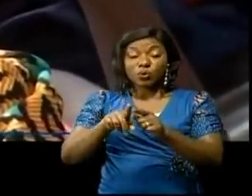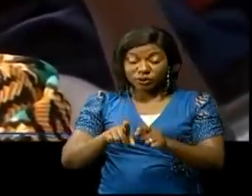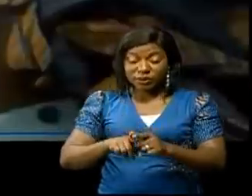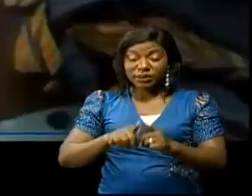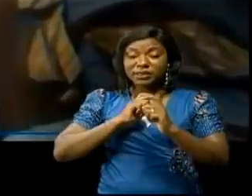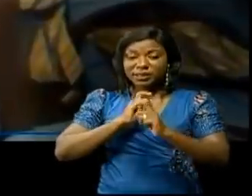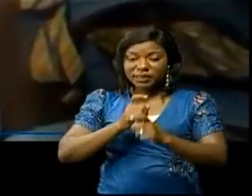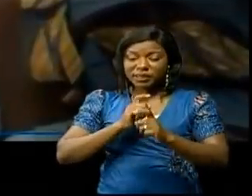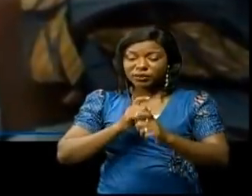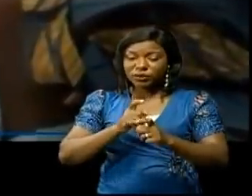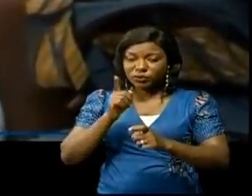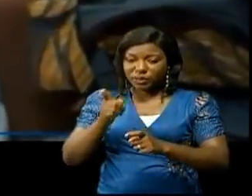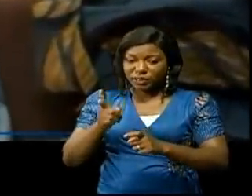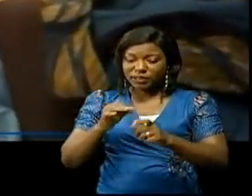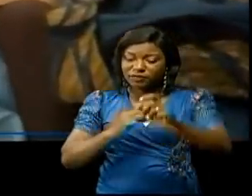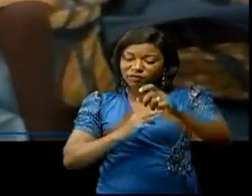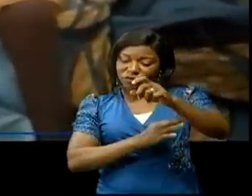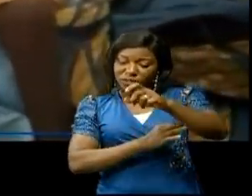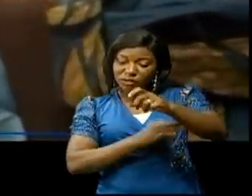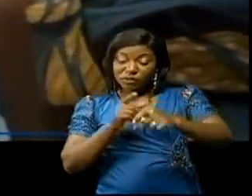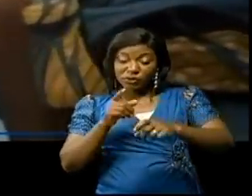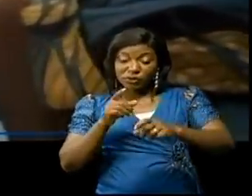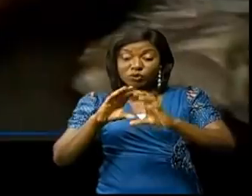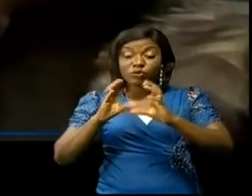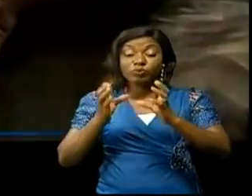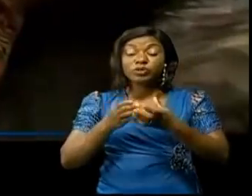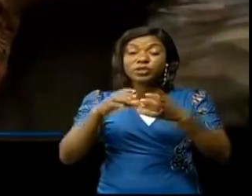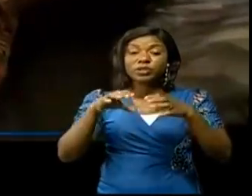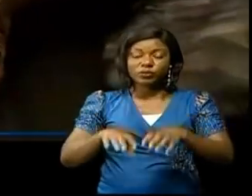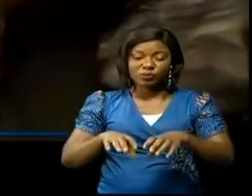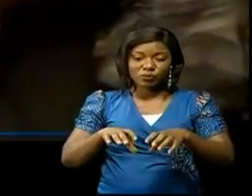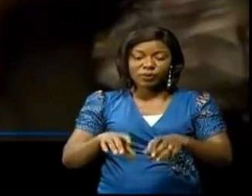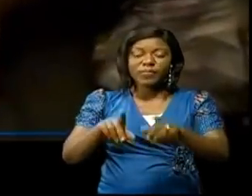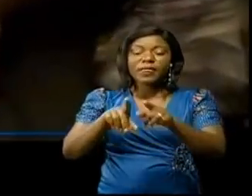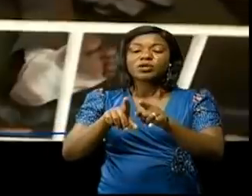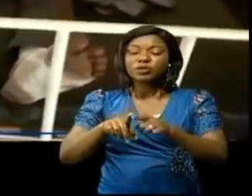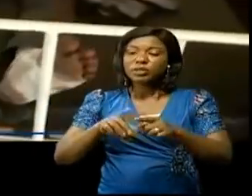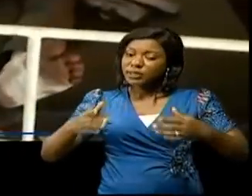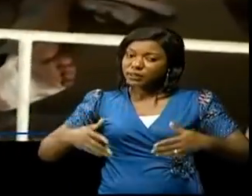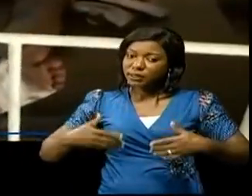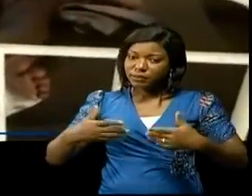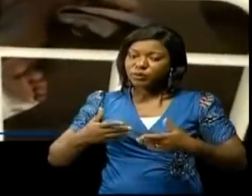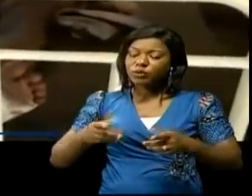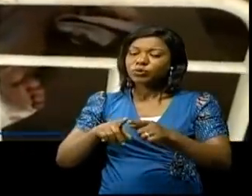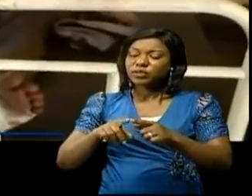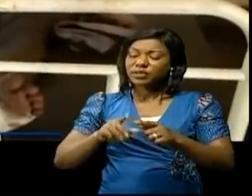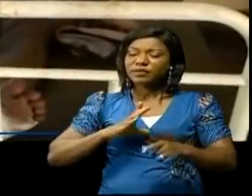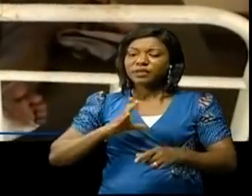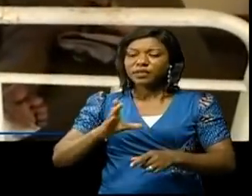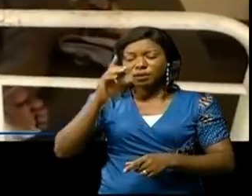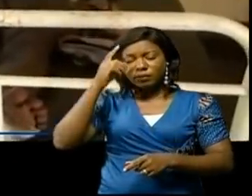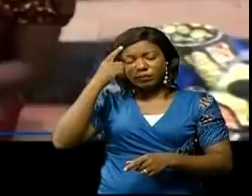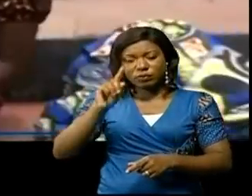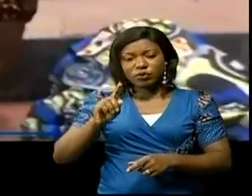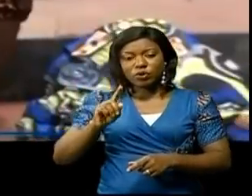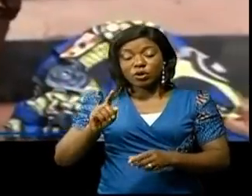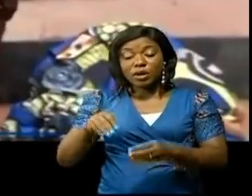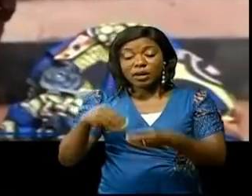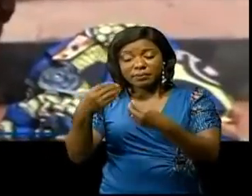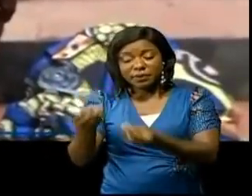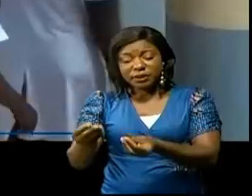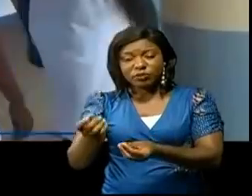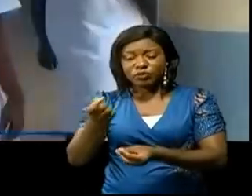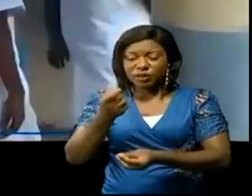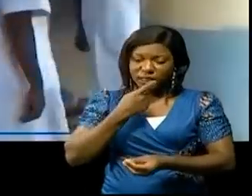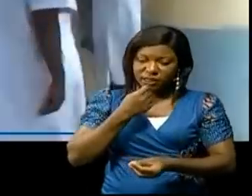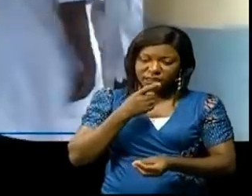la vision collective pour le développement communautaire du Congo, le docteur Jules Ndaï Mouyidia s'est félicité de cette prête réaction et de ce